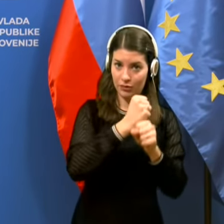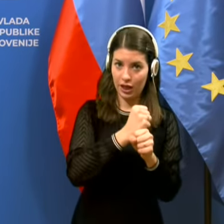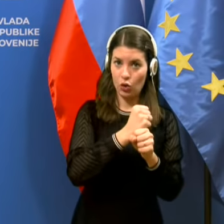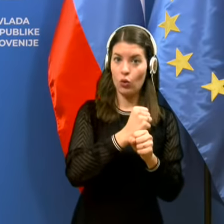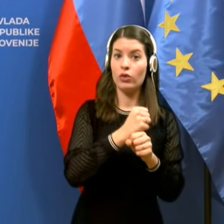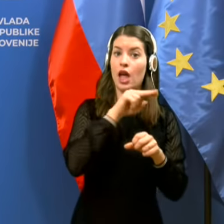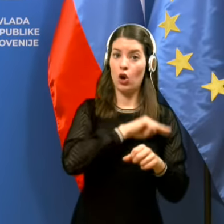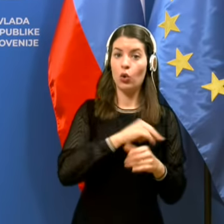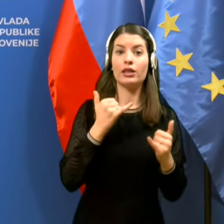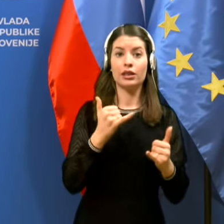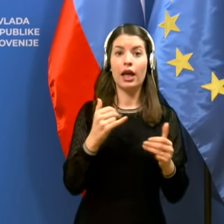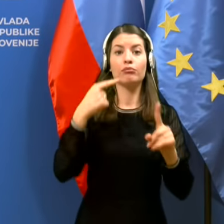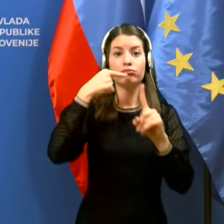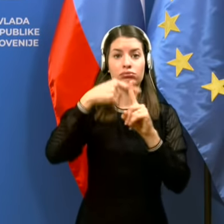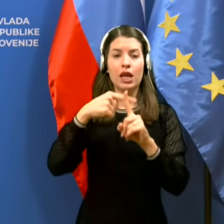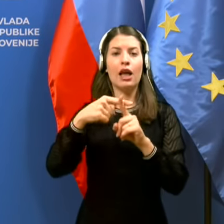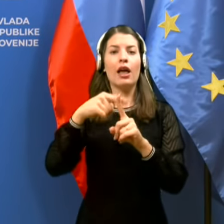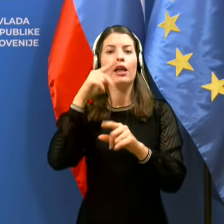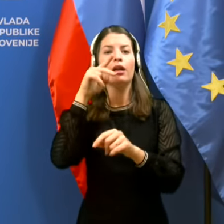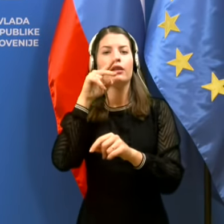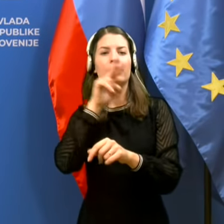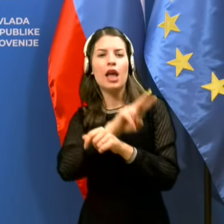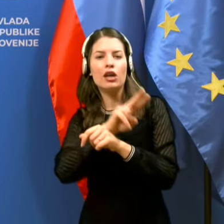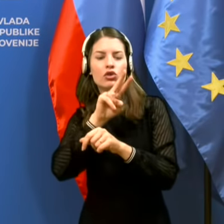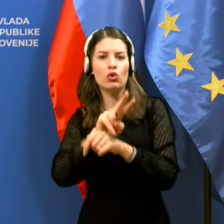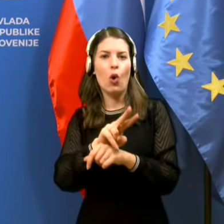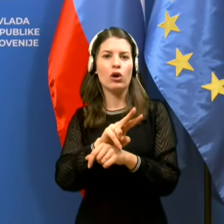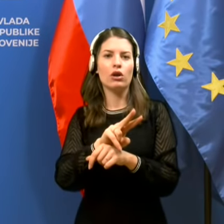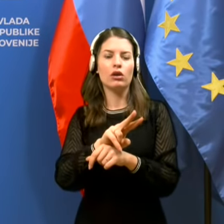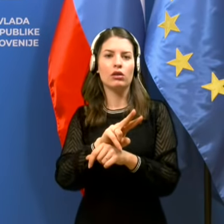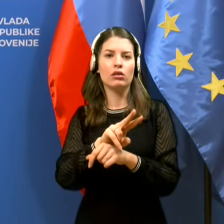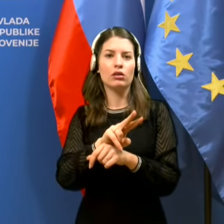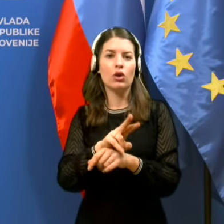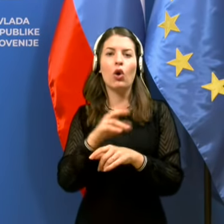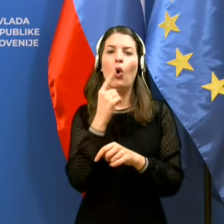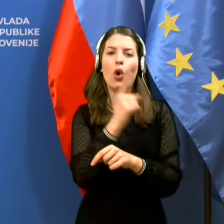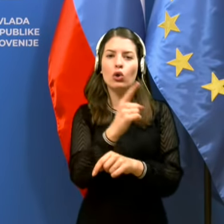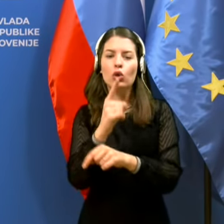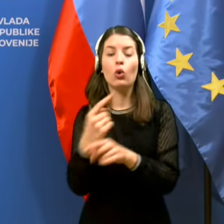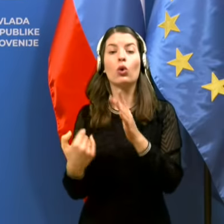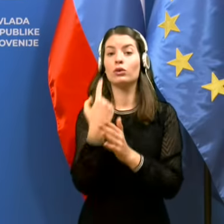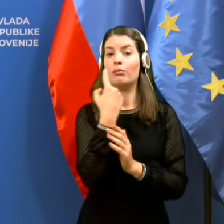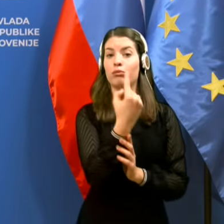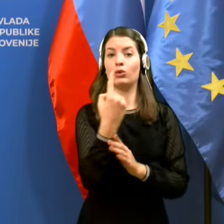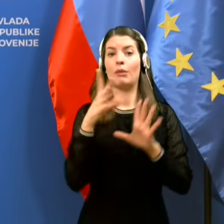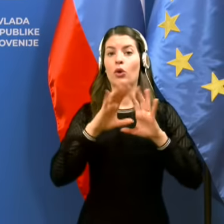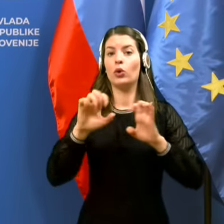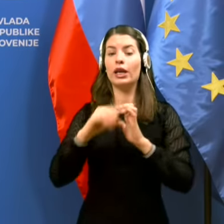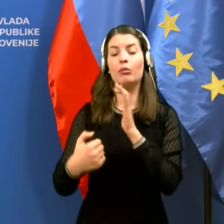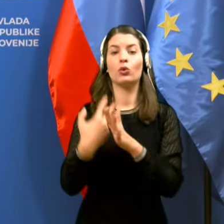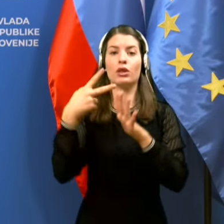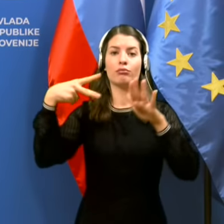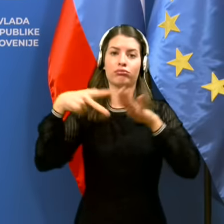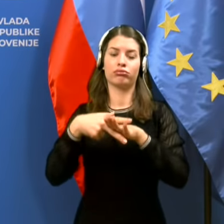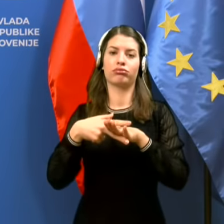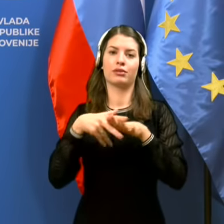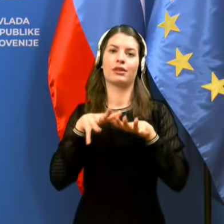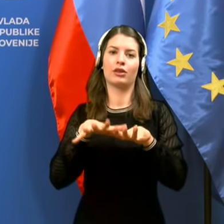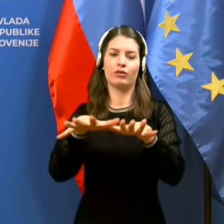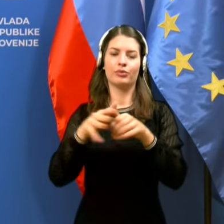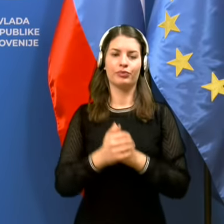tudi nadzore nad izvajanjem določb odlokov, ki urejejo posamezne ukrepe za preprečevanje širjenja virusa.